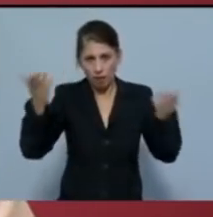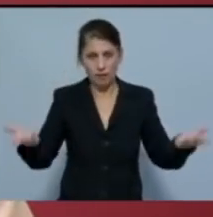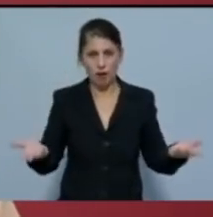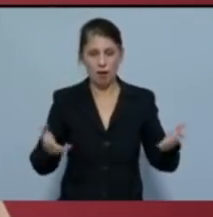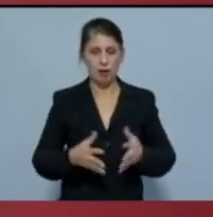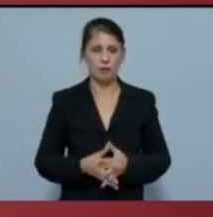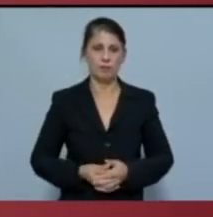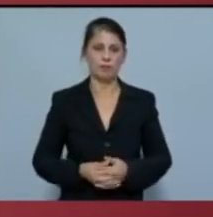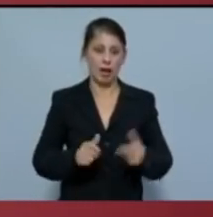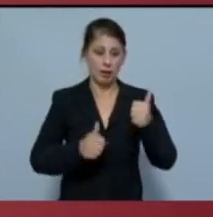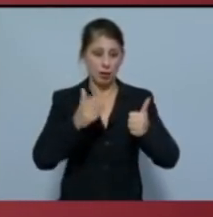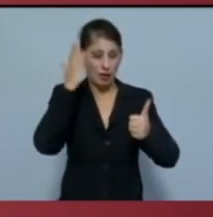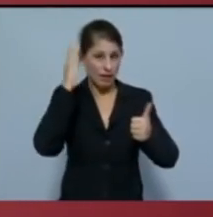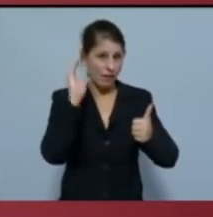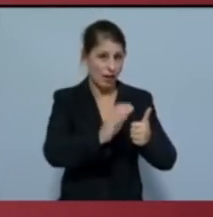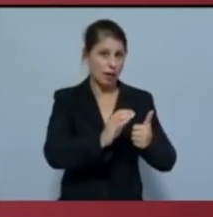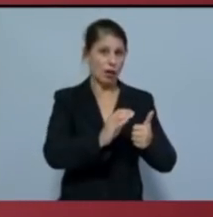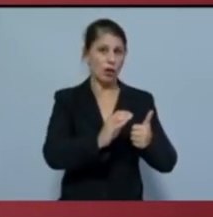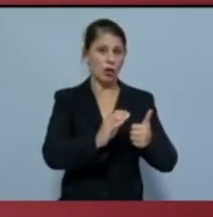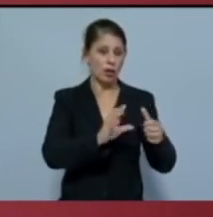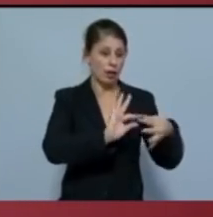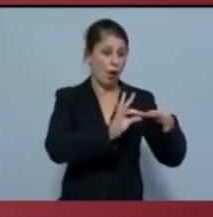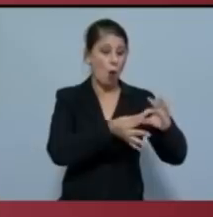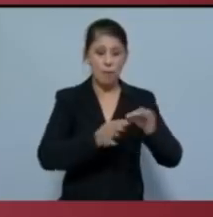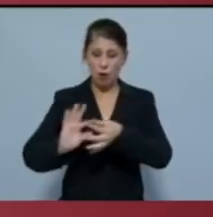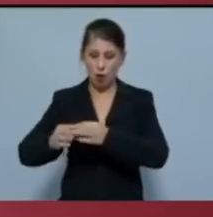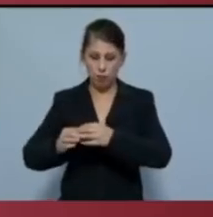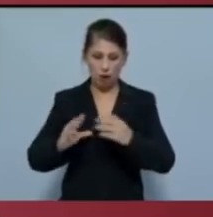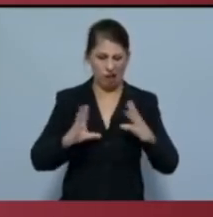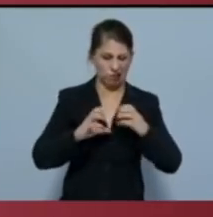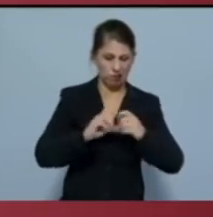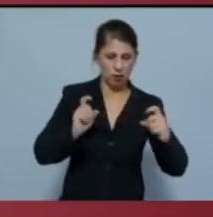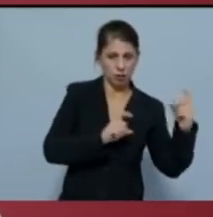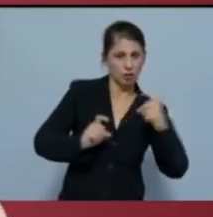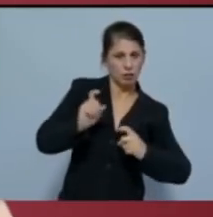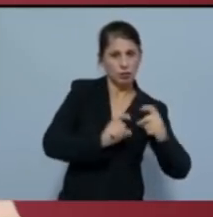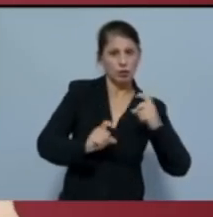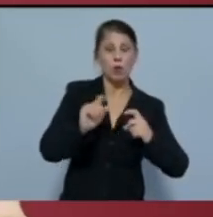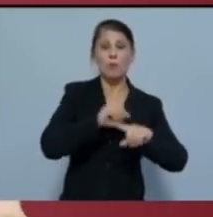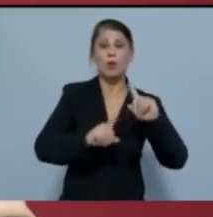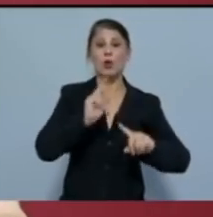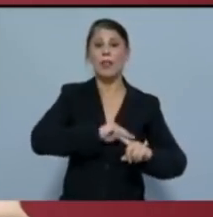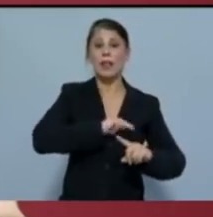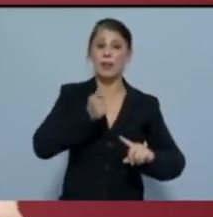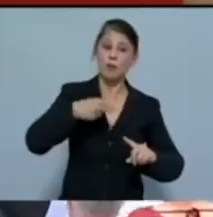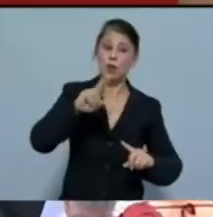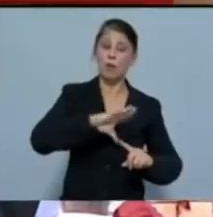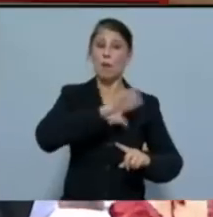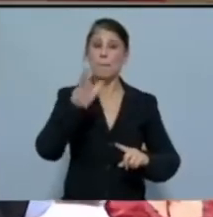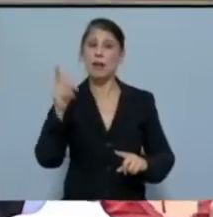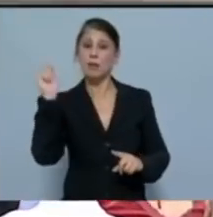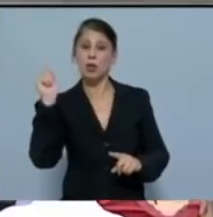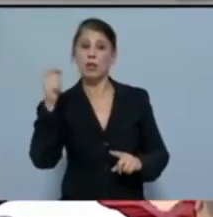κεφαλαίου και τα καρτέλ που τσακώνονται για το ποιος θα κερδίσει τα περισσότερα μέχρι την πολιτική